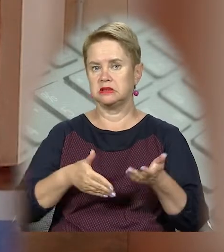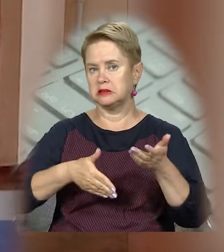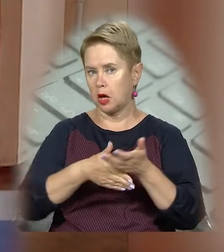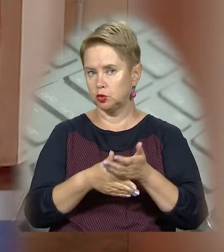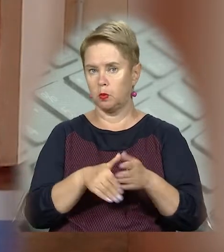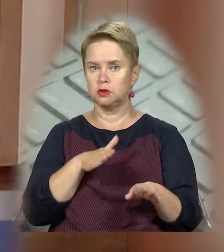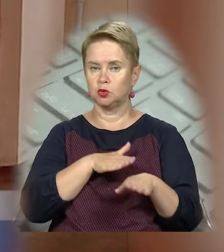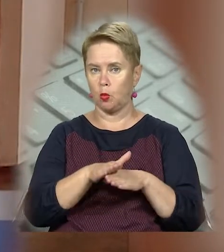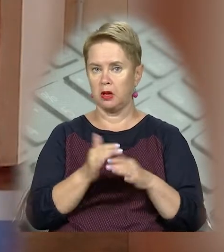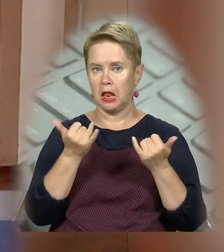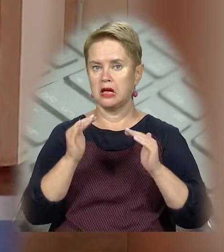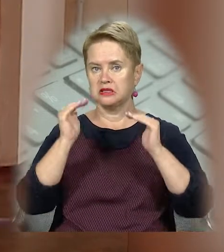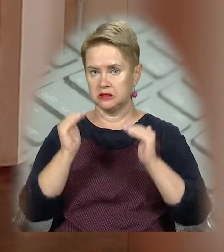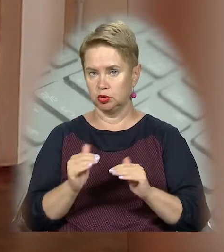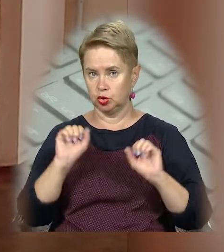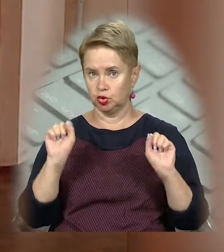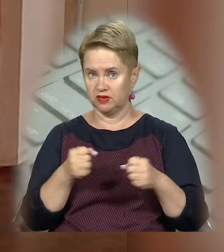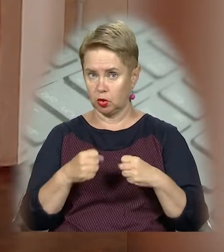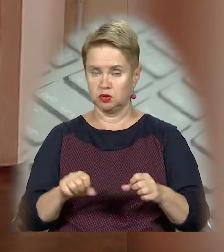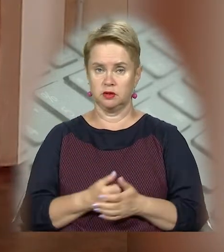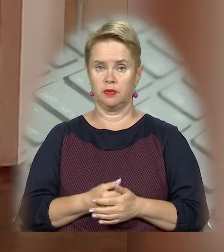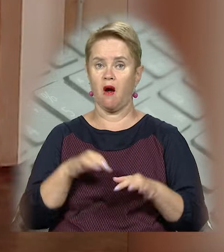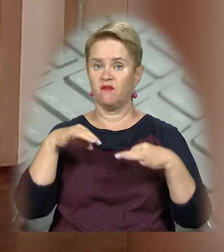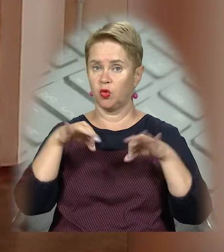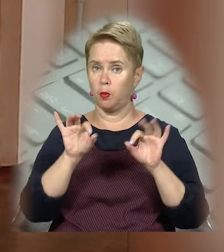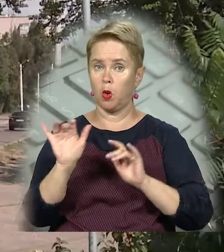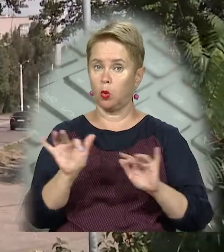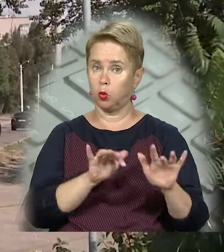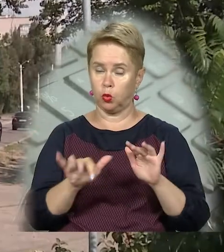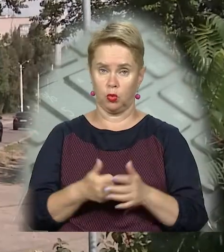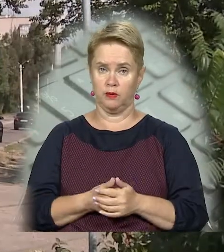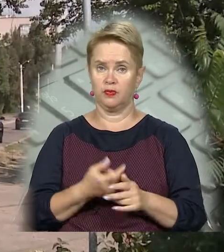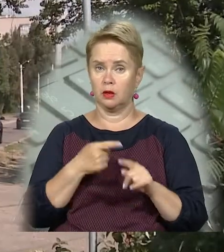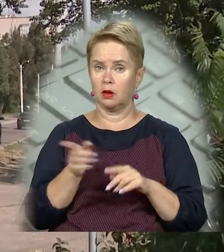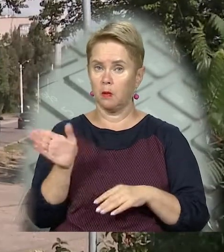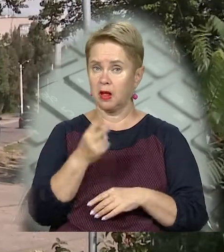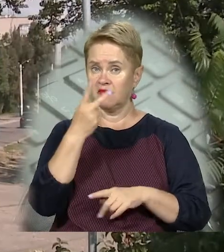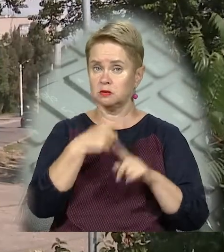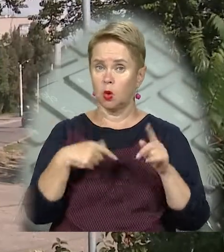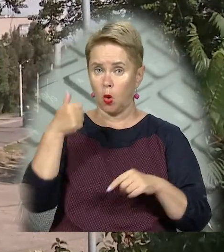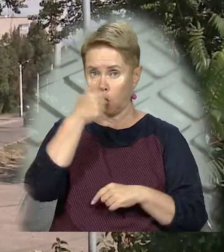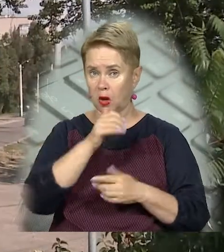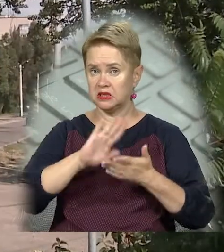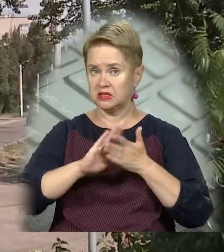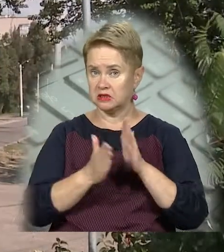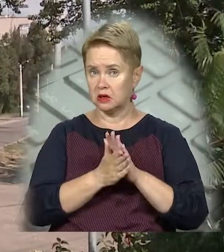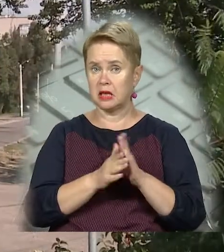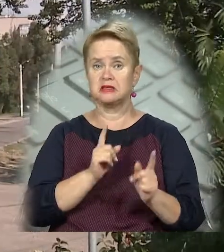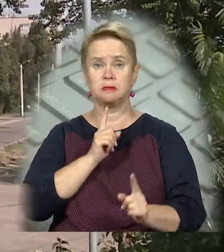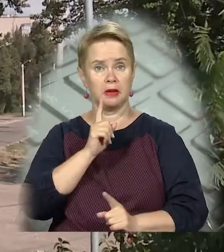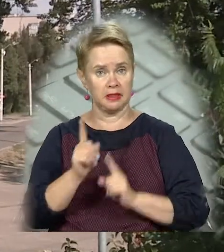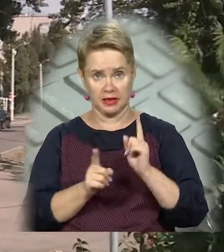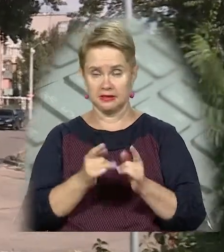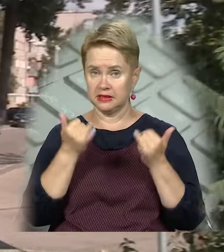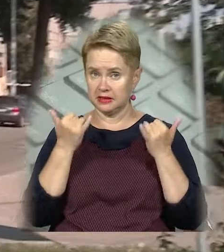зробити для зниження швидкості автомобільного руху. Відтоді минуло два з половиною року і ситуація кардинально